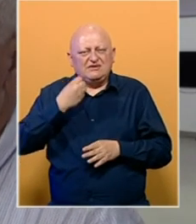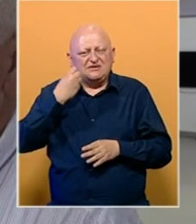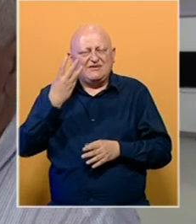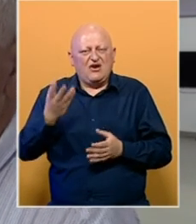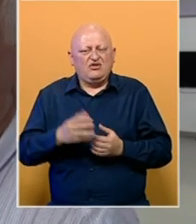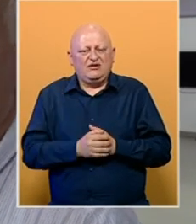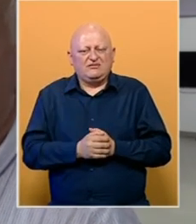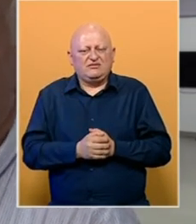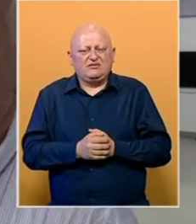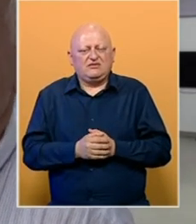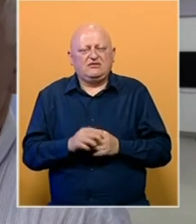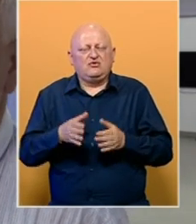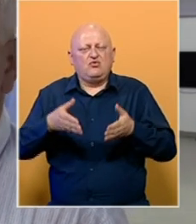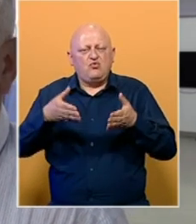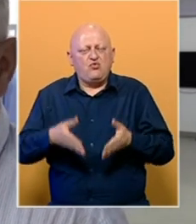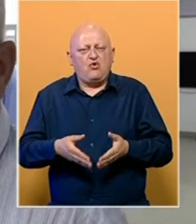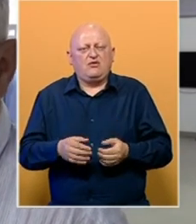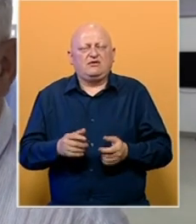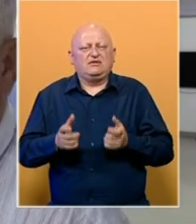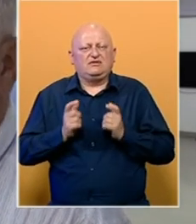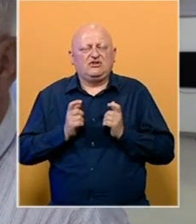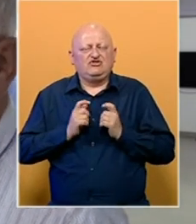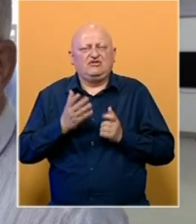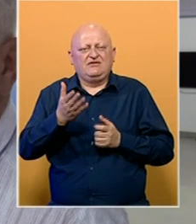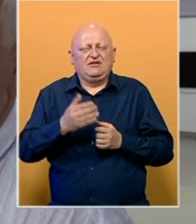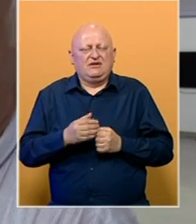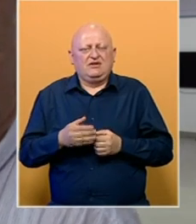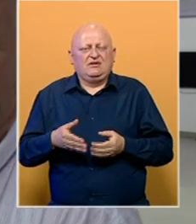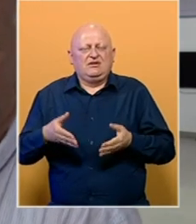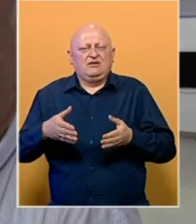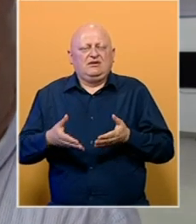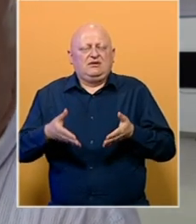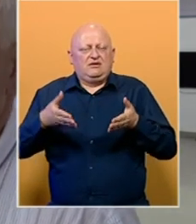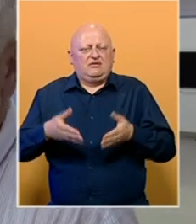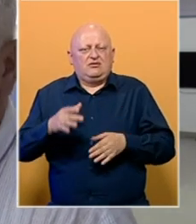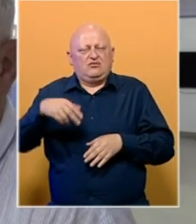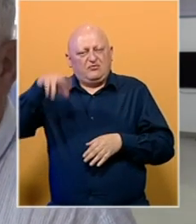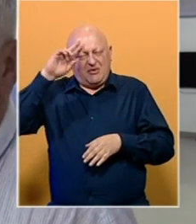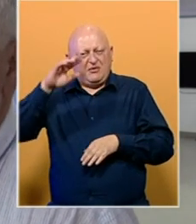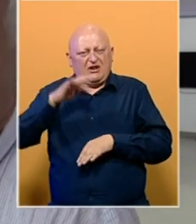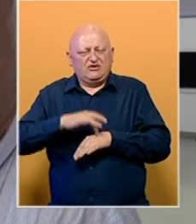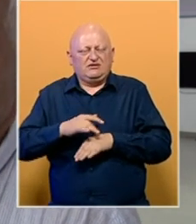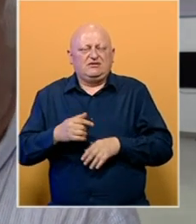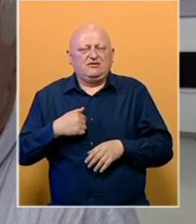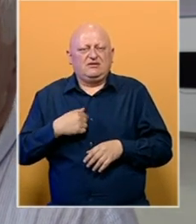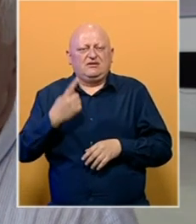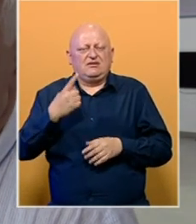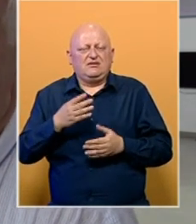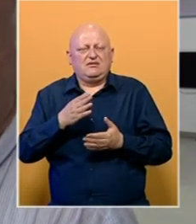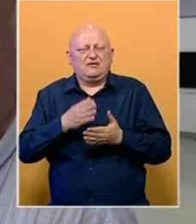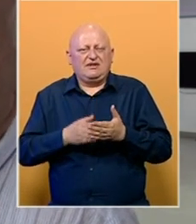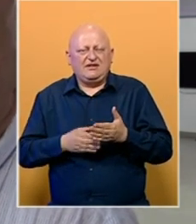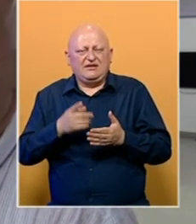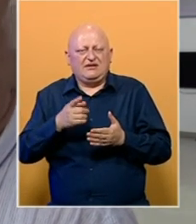to ukopa i sačekimanje ti tabuta ovdje u memorijalnom centru. Ja sam jedan detalj